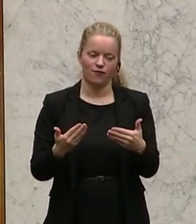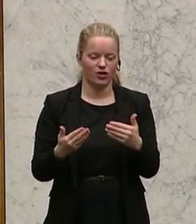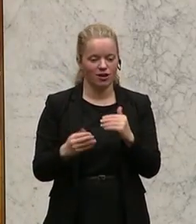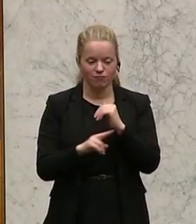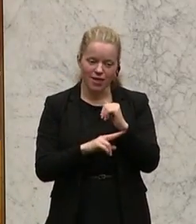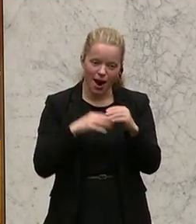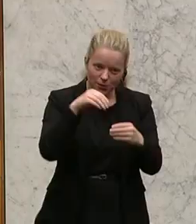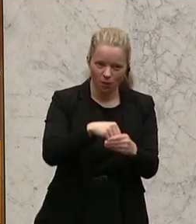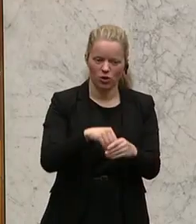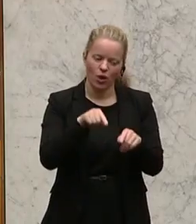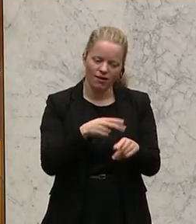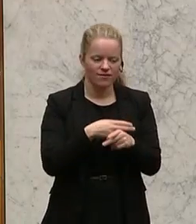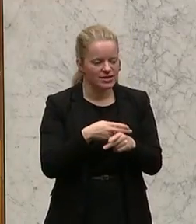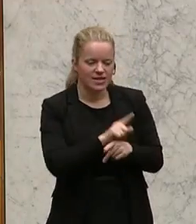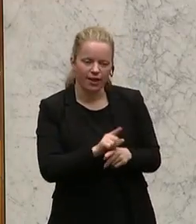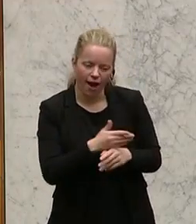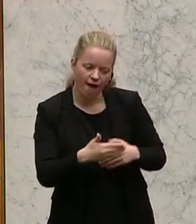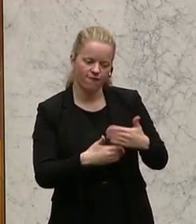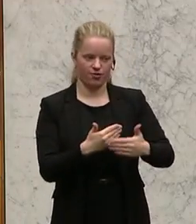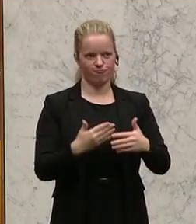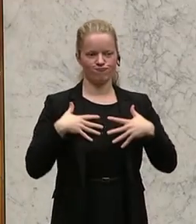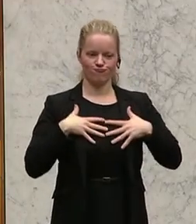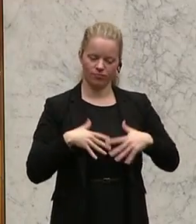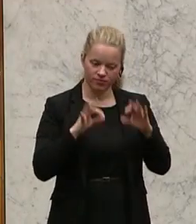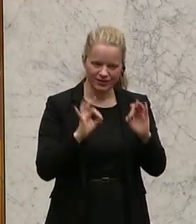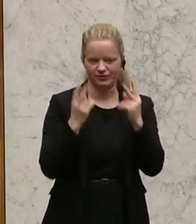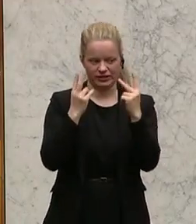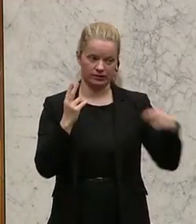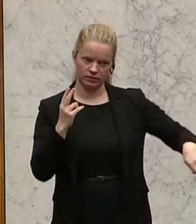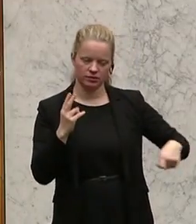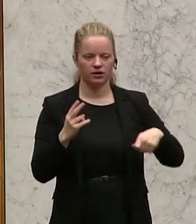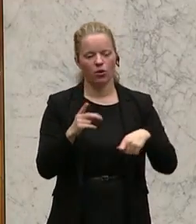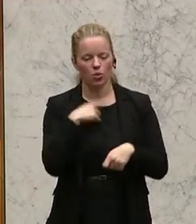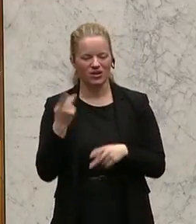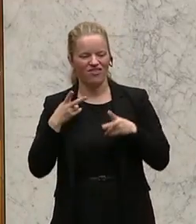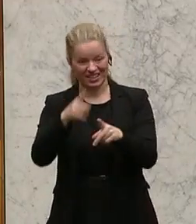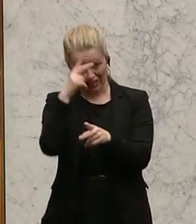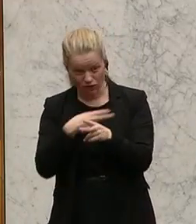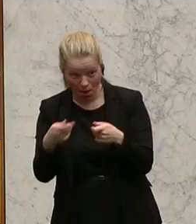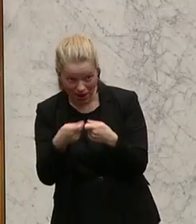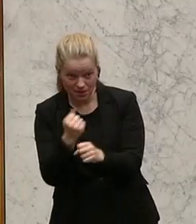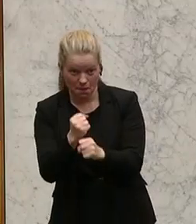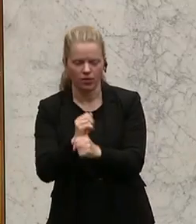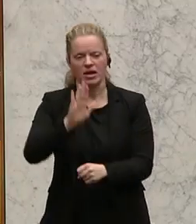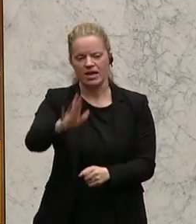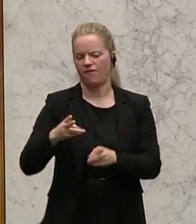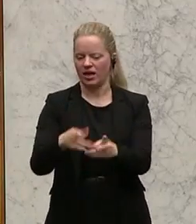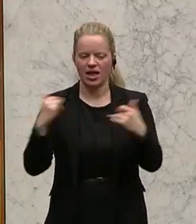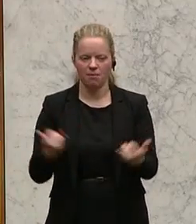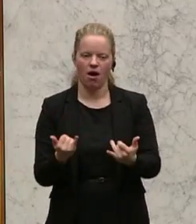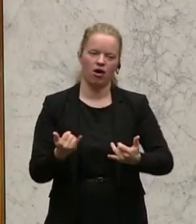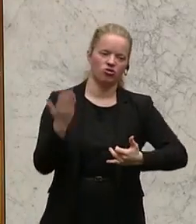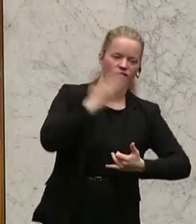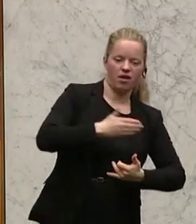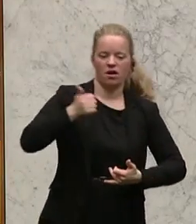nachreifen. Das ist ganz wichtig. Kolleginnen und Kollegen, unser Weg ist sinnvolle Maßnahmen schaffen. Ihr Weg ist immer nur Schwarz-Weiß malen,